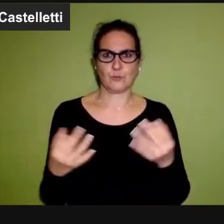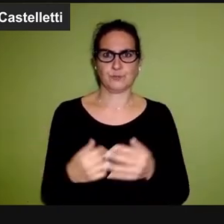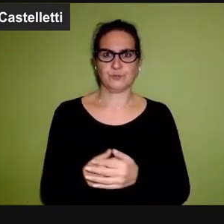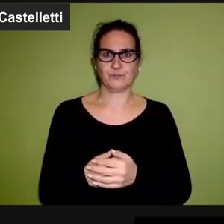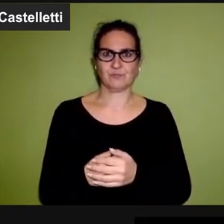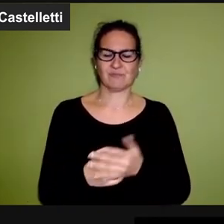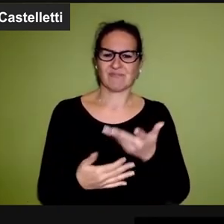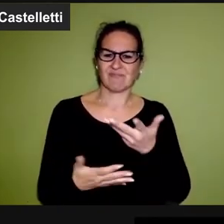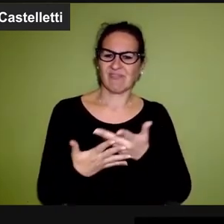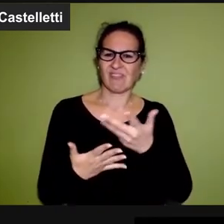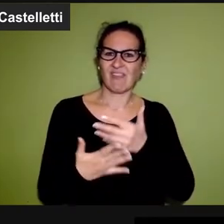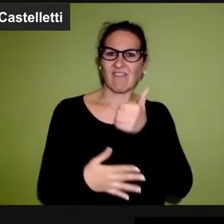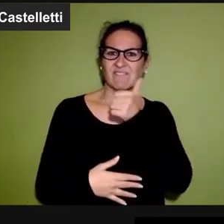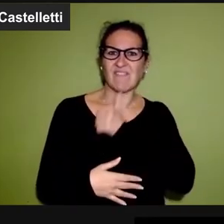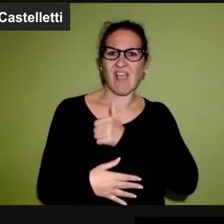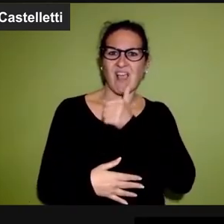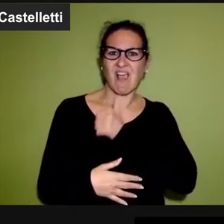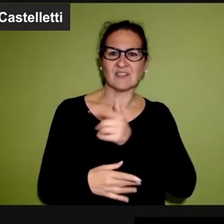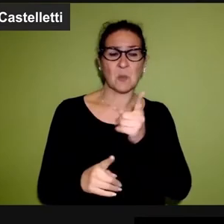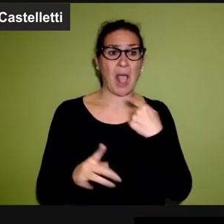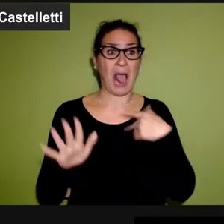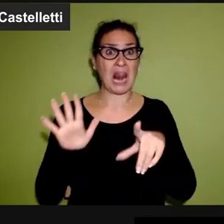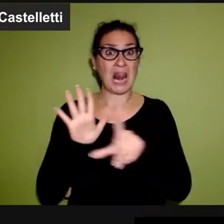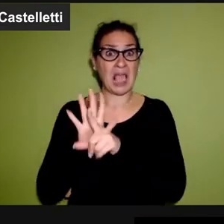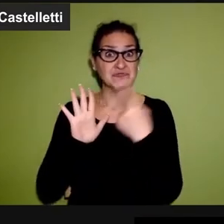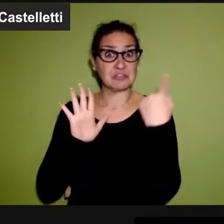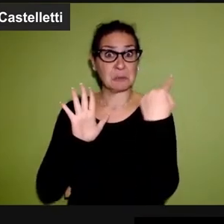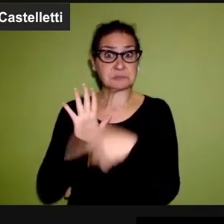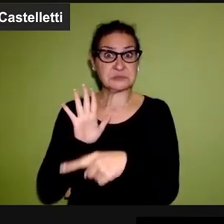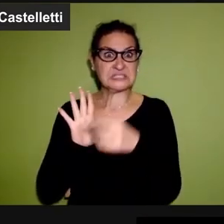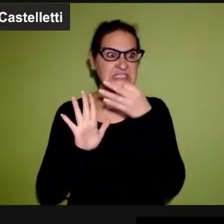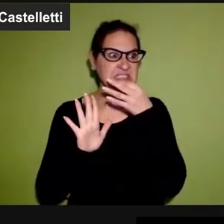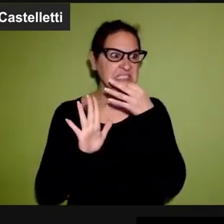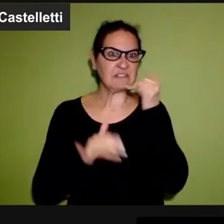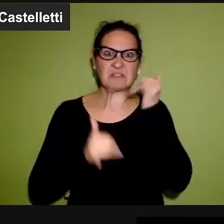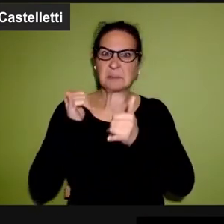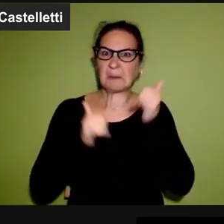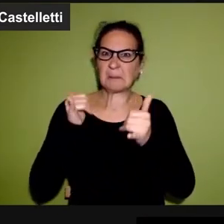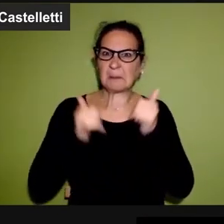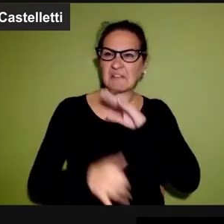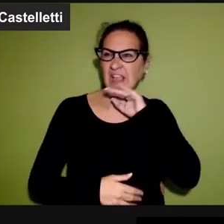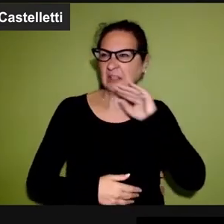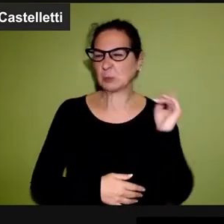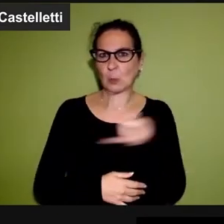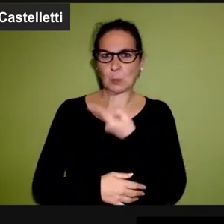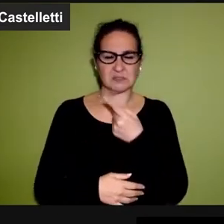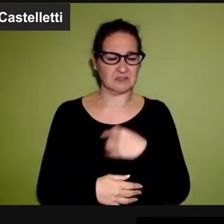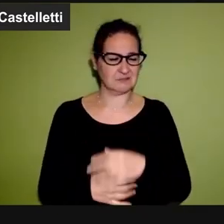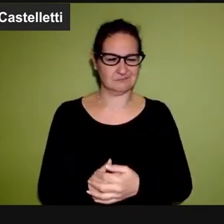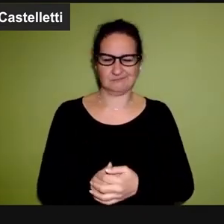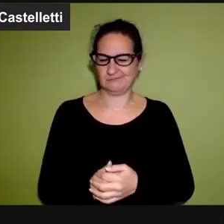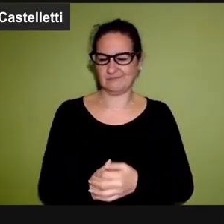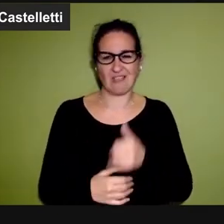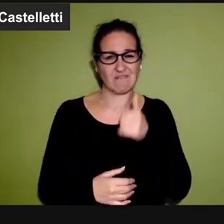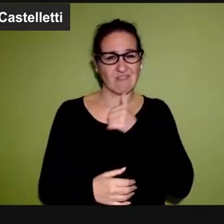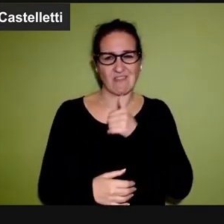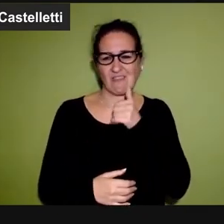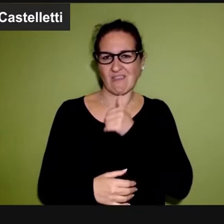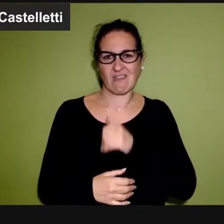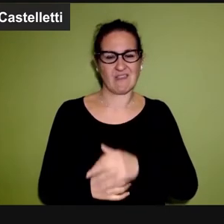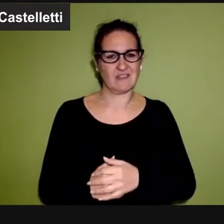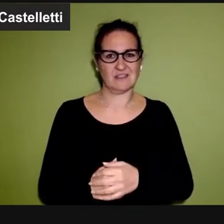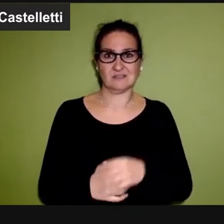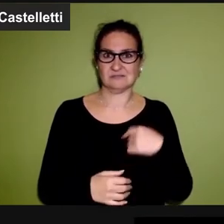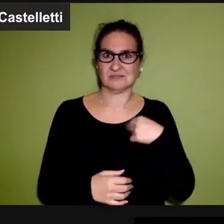raccontando falsità tipo con una legge così si ammazzeranno tutti i vecchietti, perché io ho già